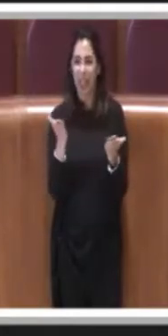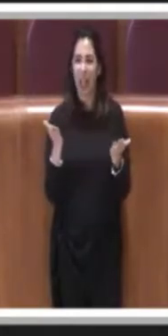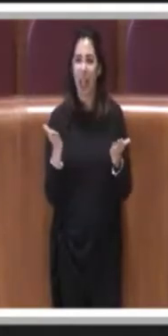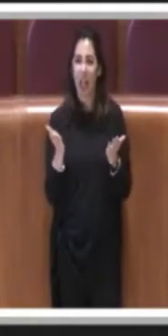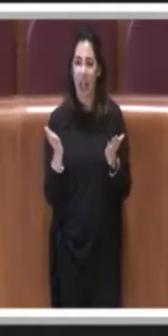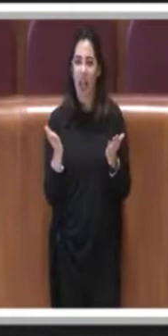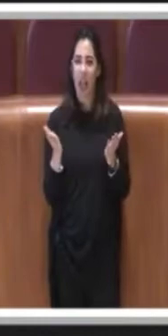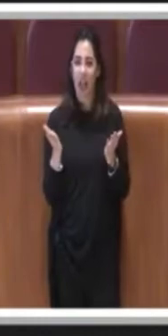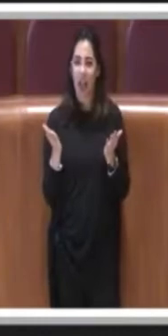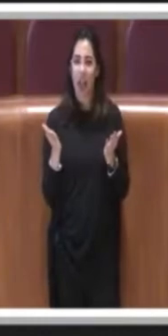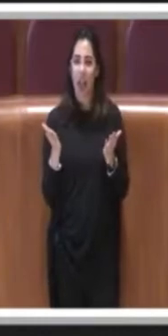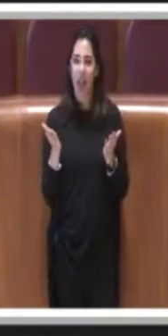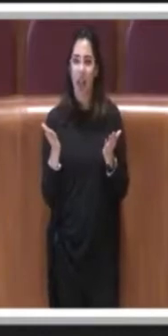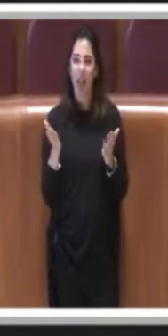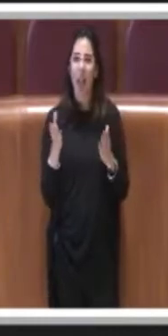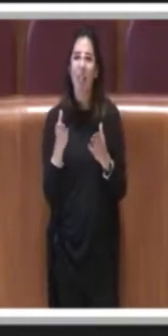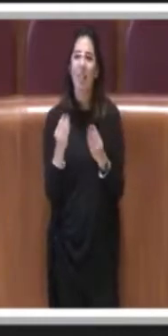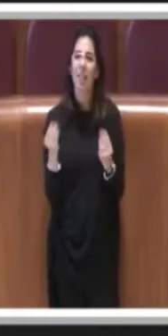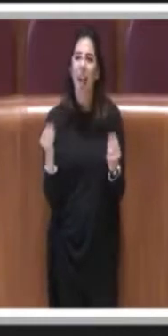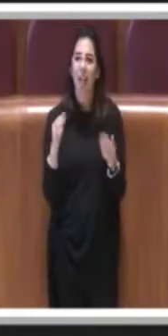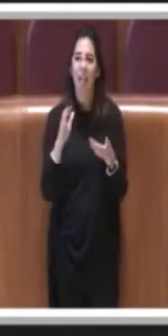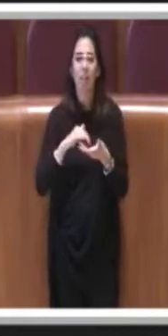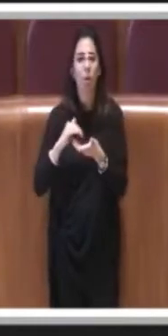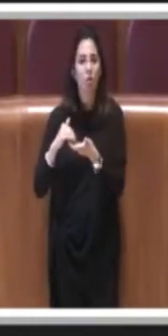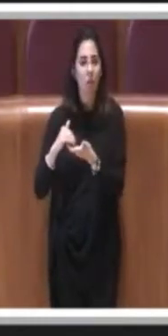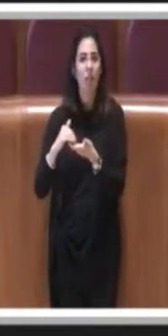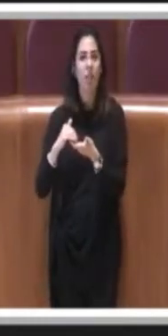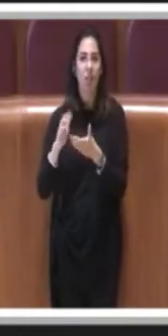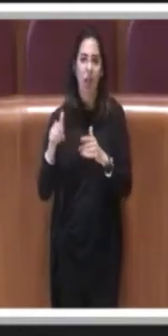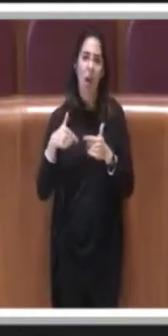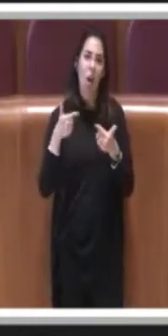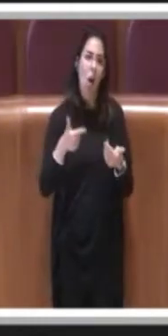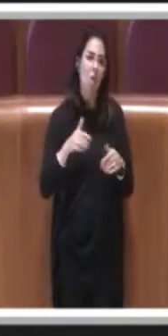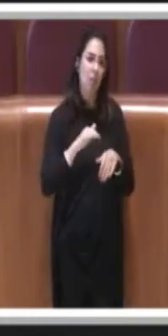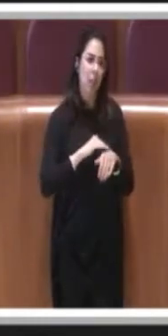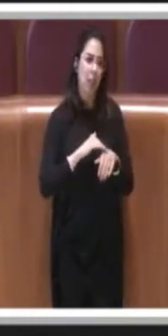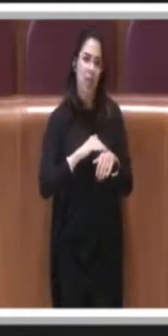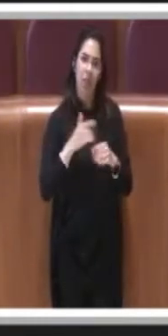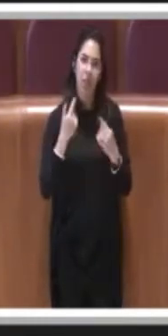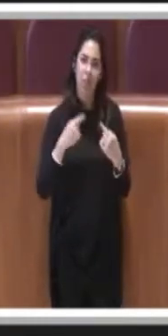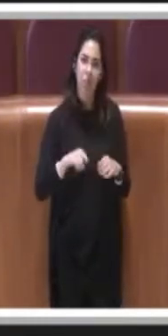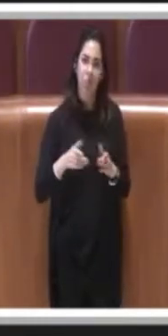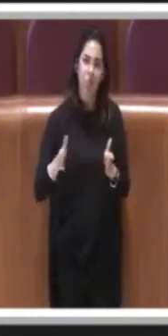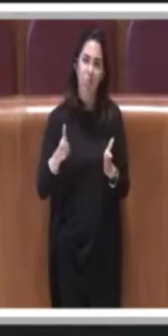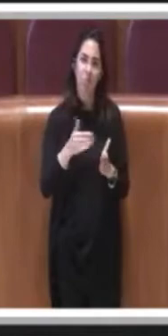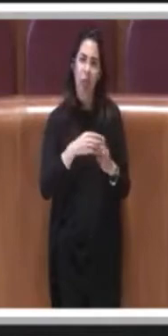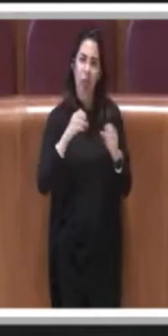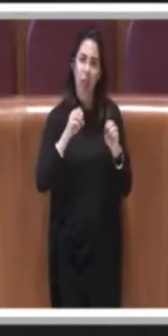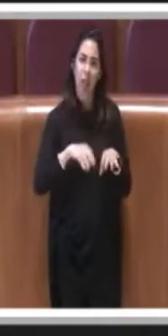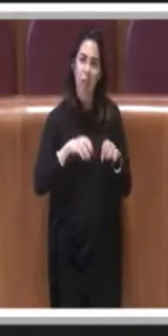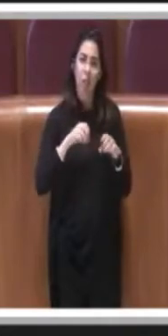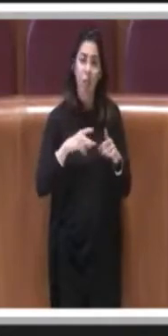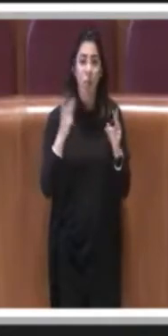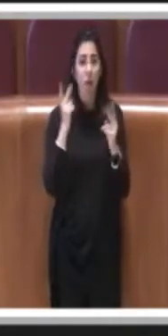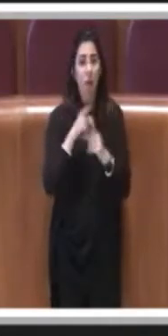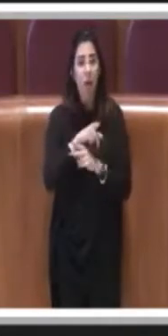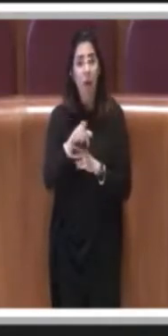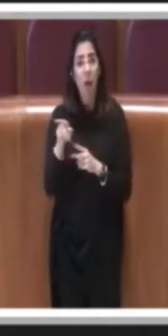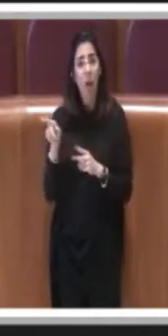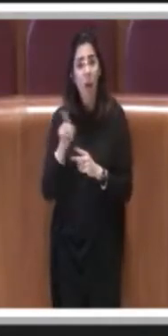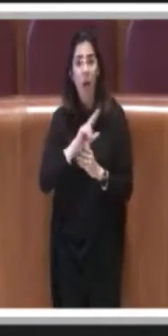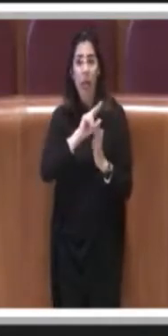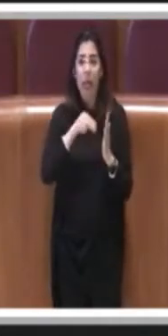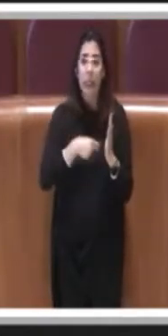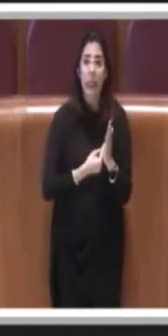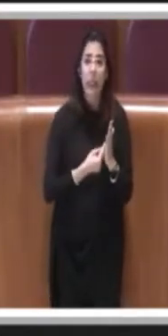soggetti offrono questi servizi sul mercato non avendo le iscrizioni addirittura alla Camera